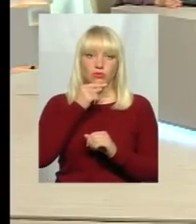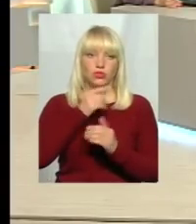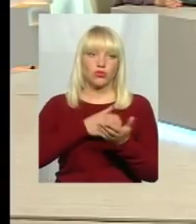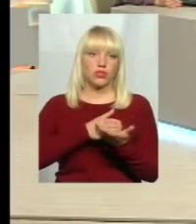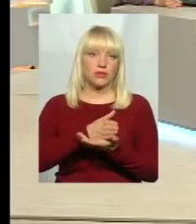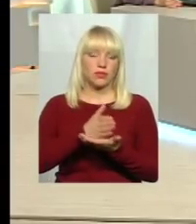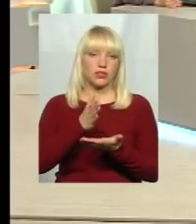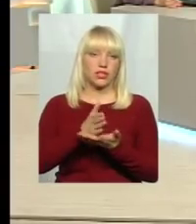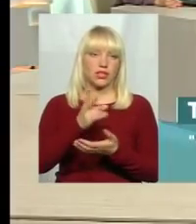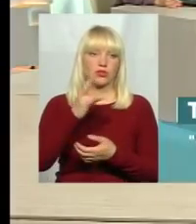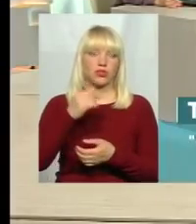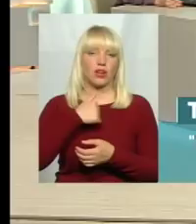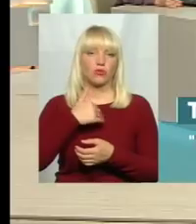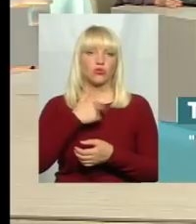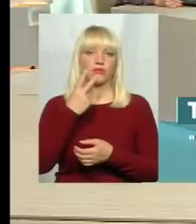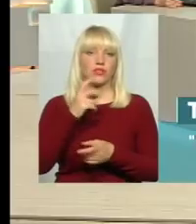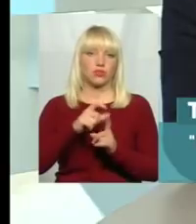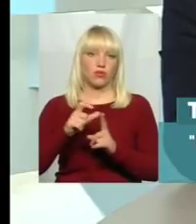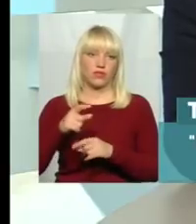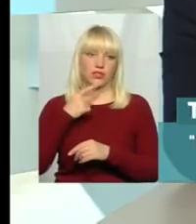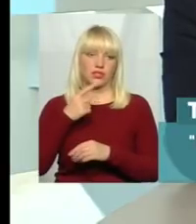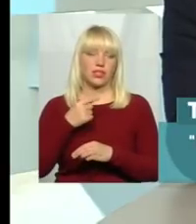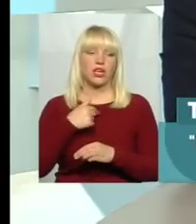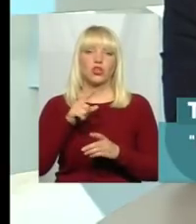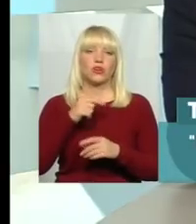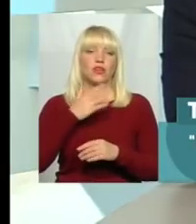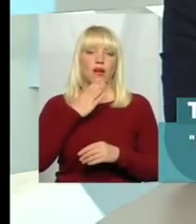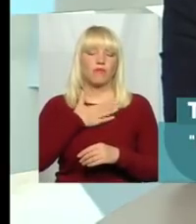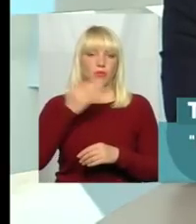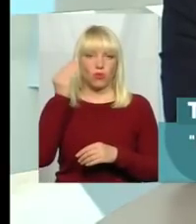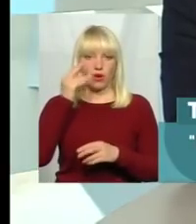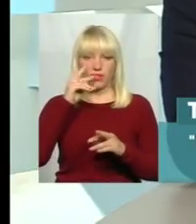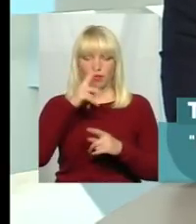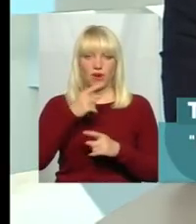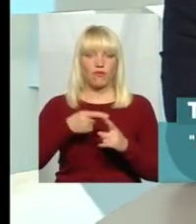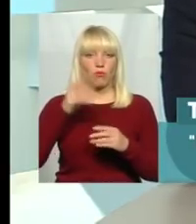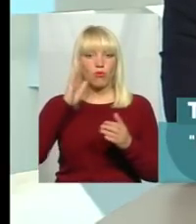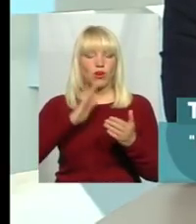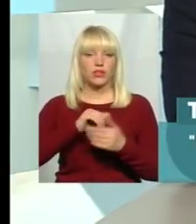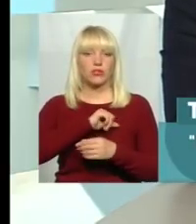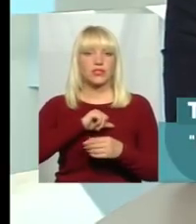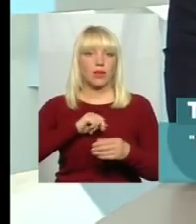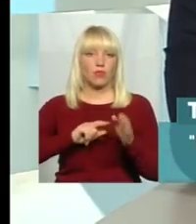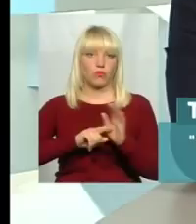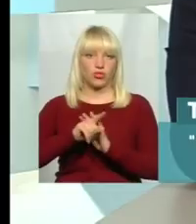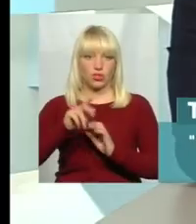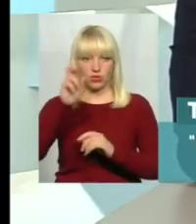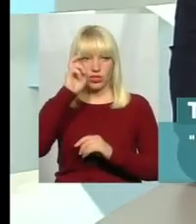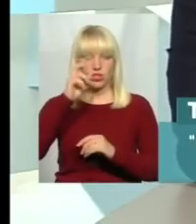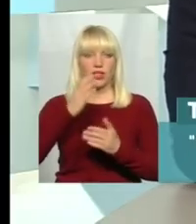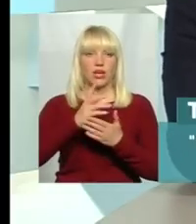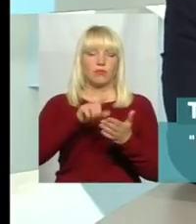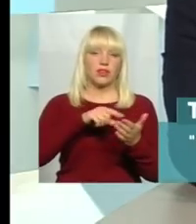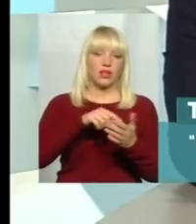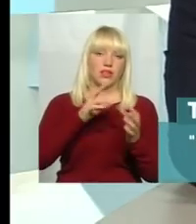є, але я два слова хочу сказати. Розумієте, що на мій погляд неправильна політика самого початку держави. Тому що йде питання, да,